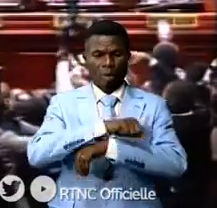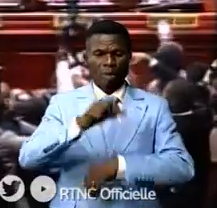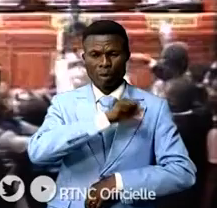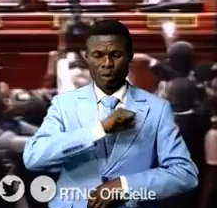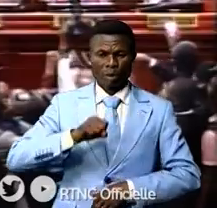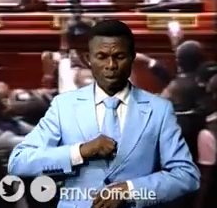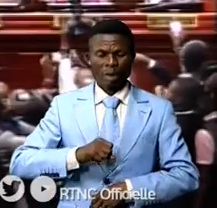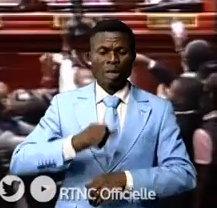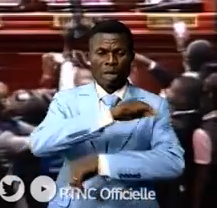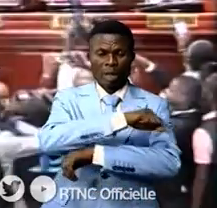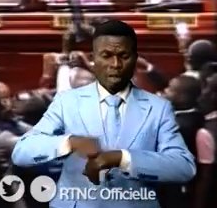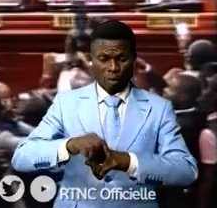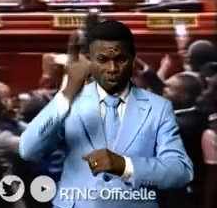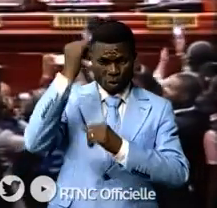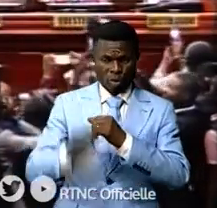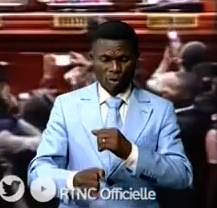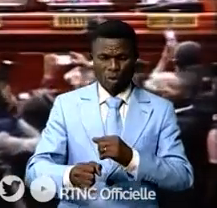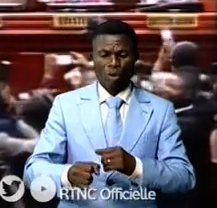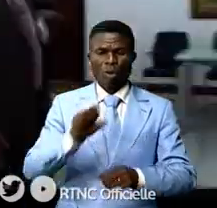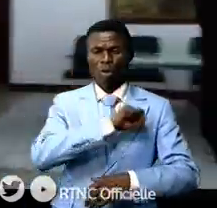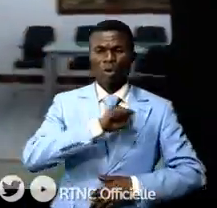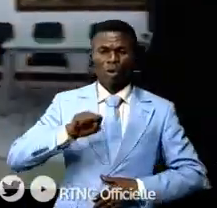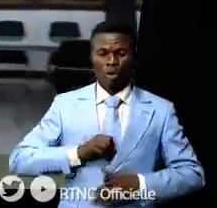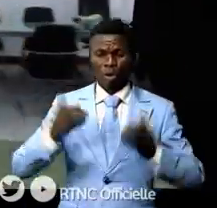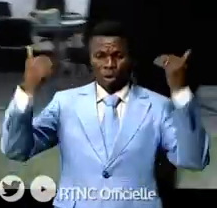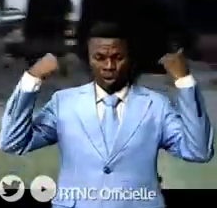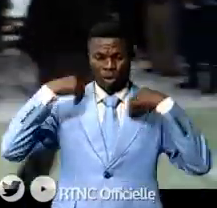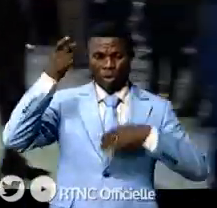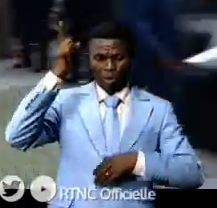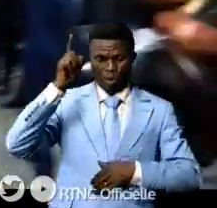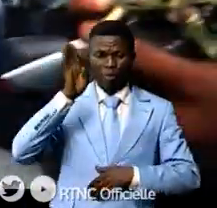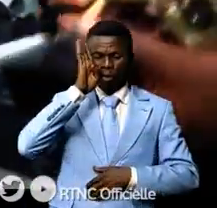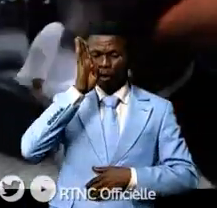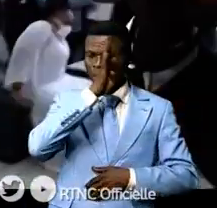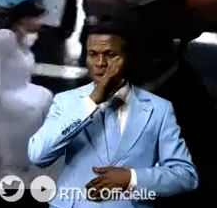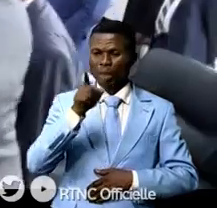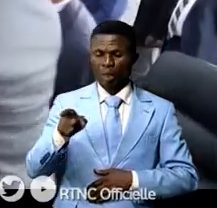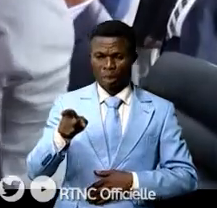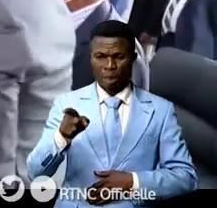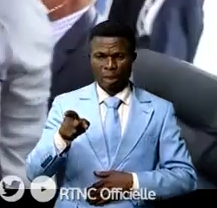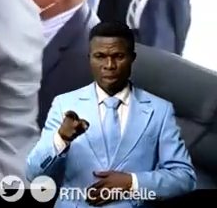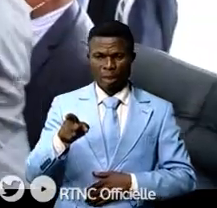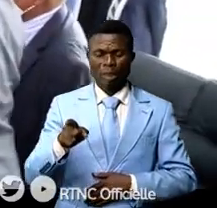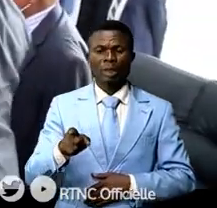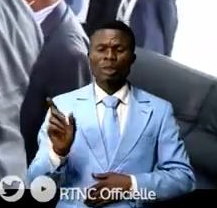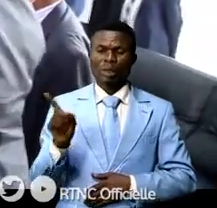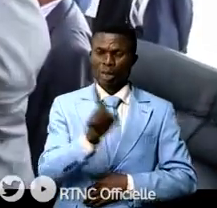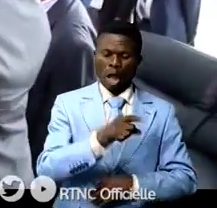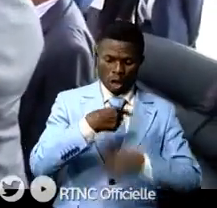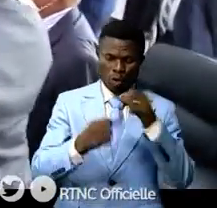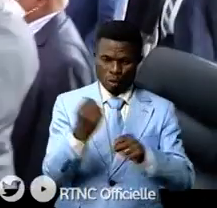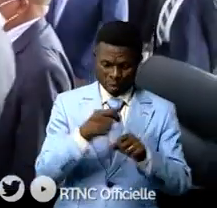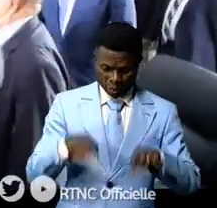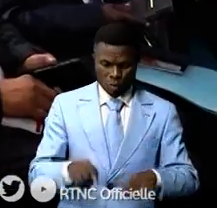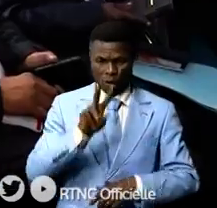bureau définitif de la Chambre haute du Parlement avait à sa tête son président, Modeste Baïti Loukwebo, a pris officiellement ses fonctions ce